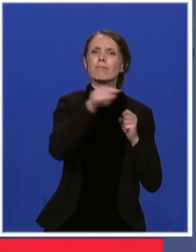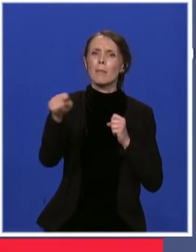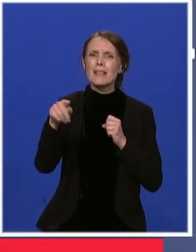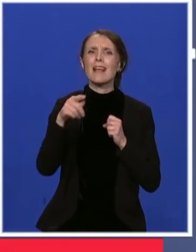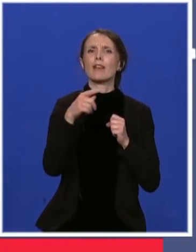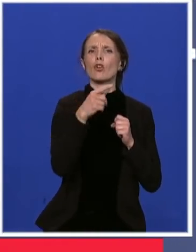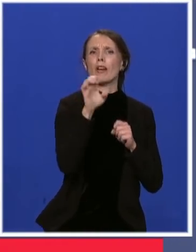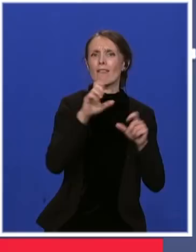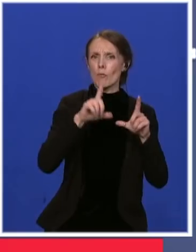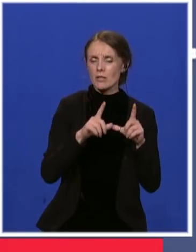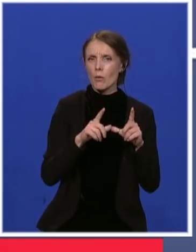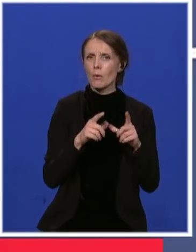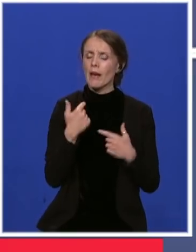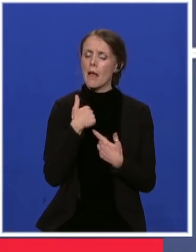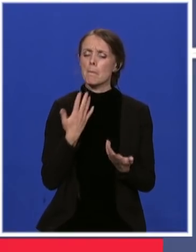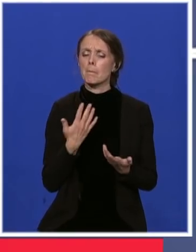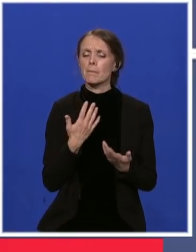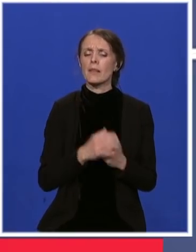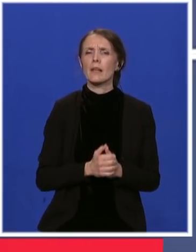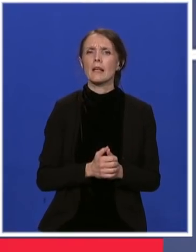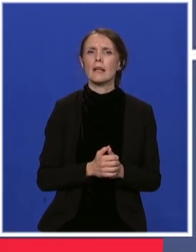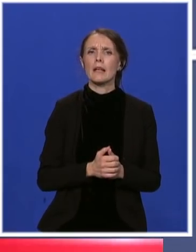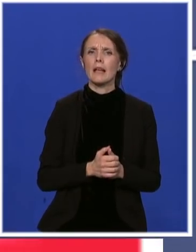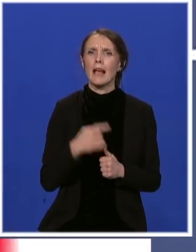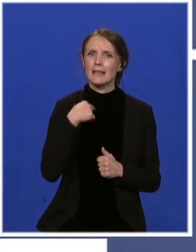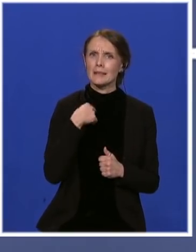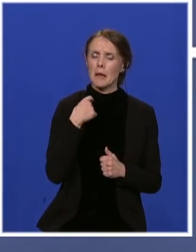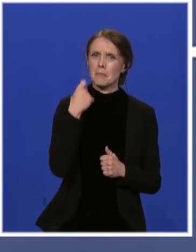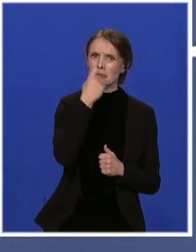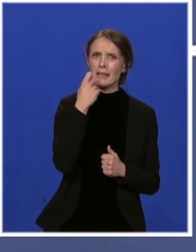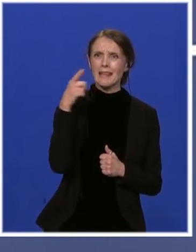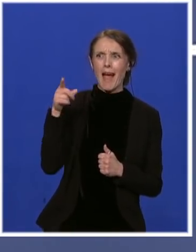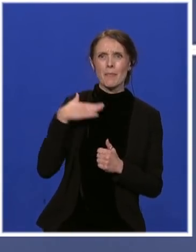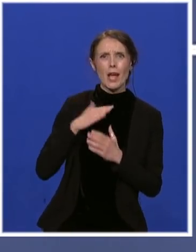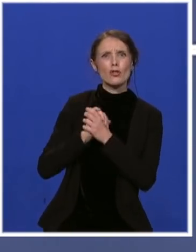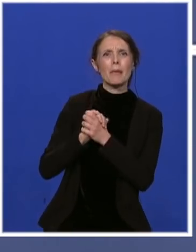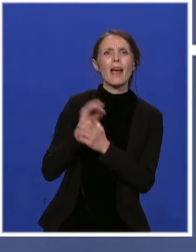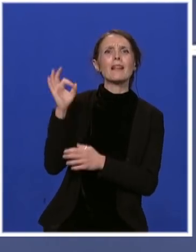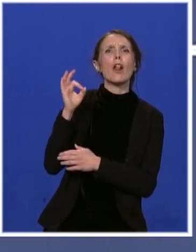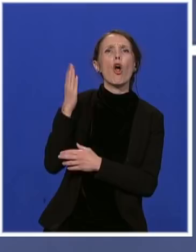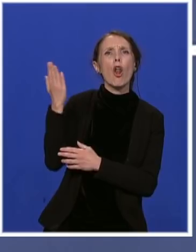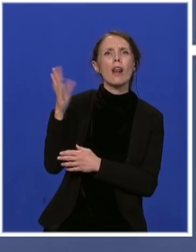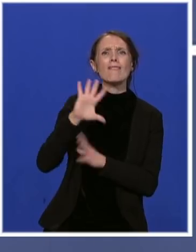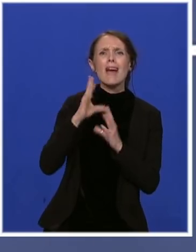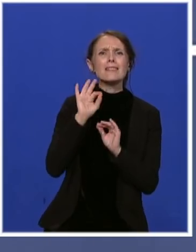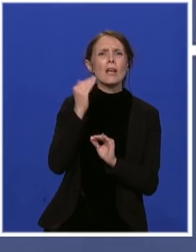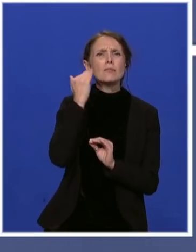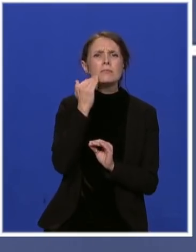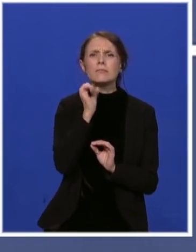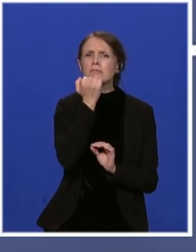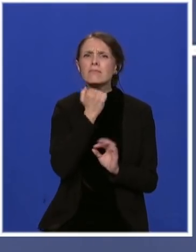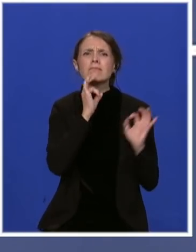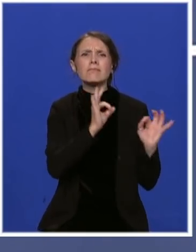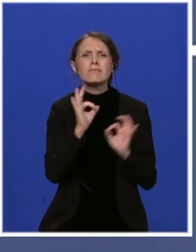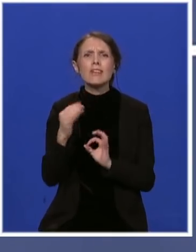Ja samo pitam kako je naš prijatelj Oliver ovako sve besprekorno, precizno uspeo da kaže da